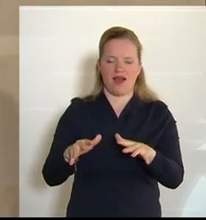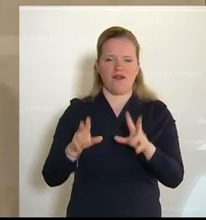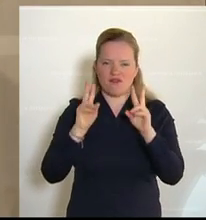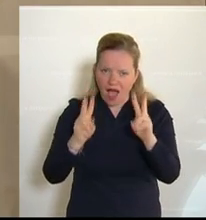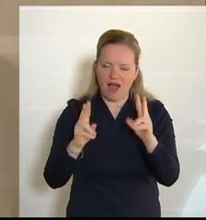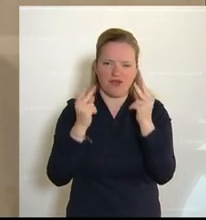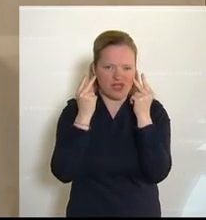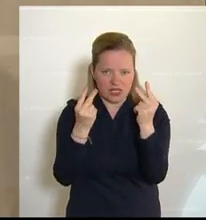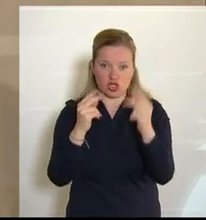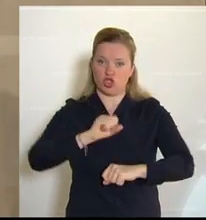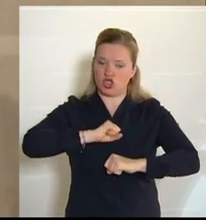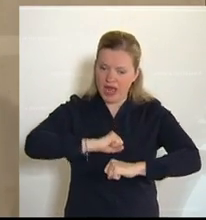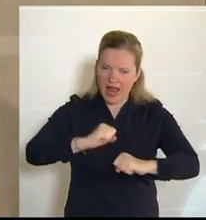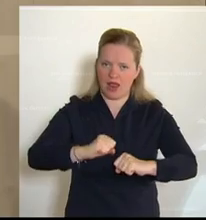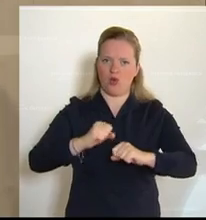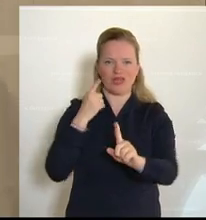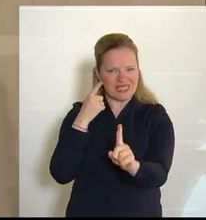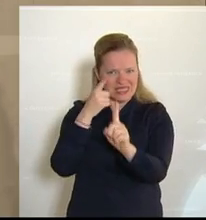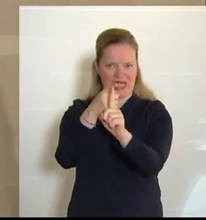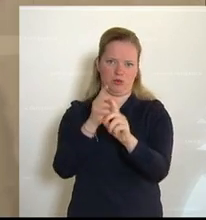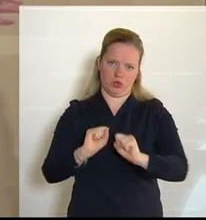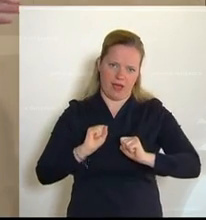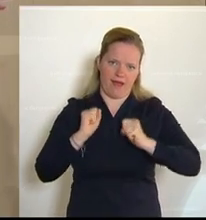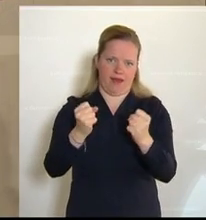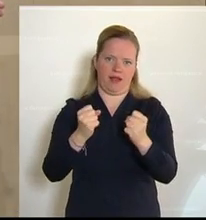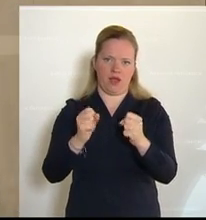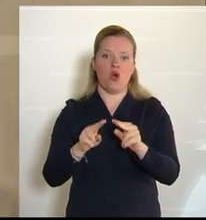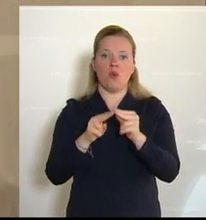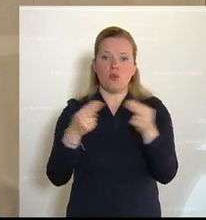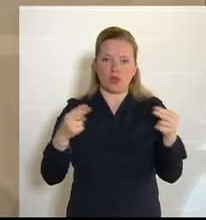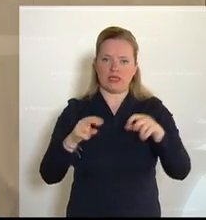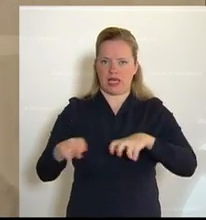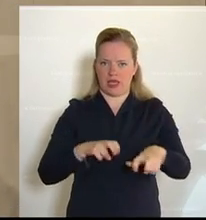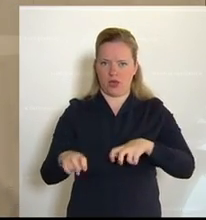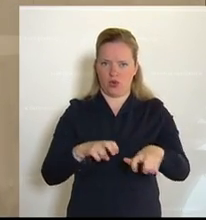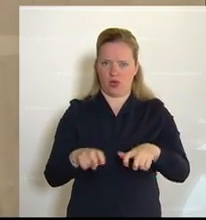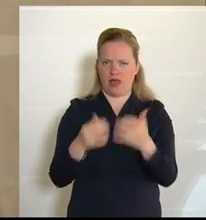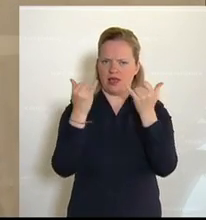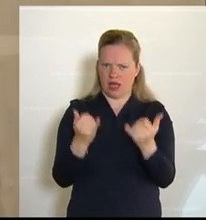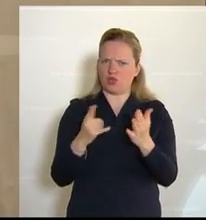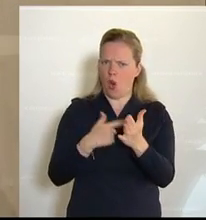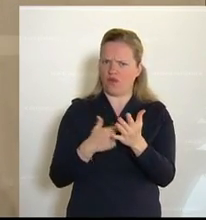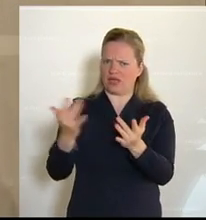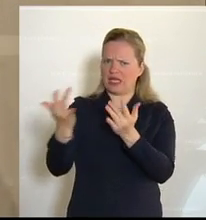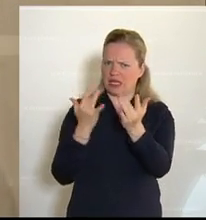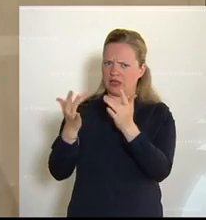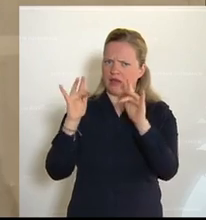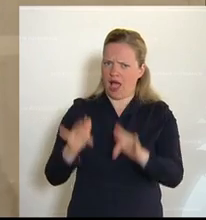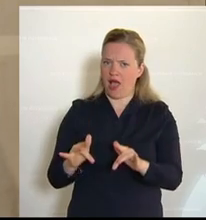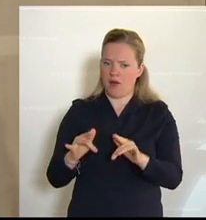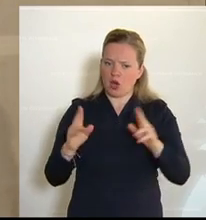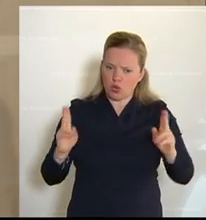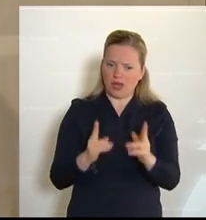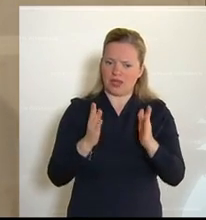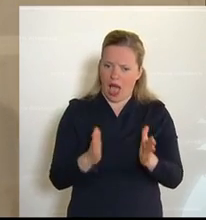schnell und gezielt zu reagieren. Und die Bundesregierung hat in den jetzt zu kritisierten kurzen Abständen